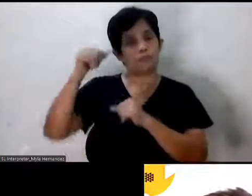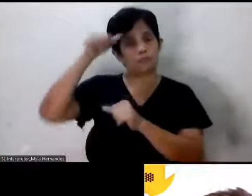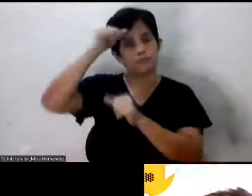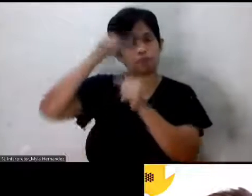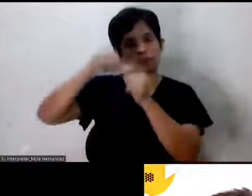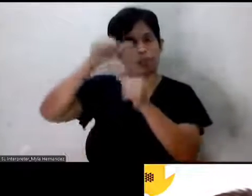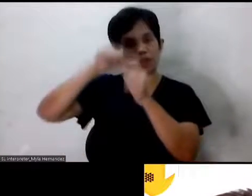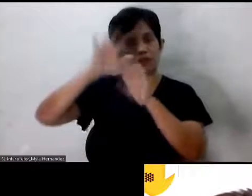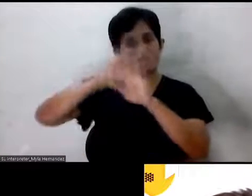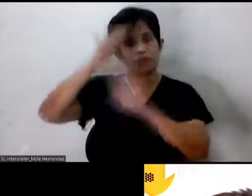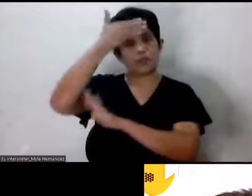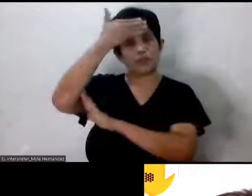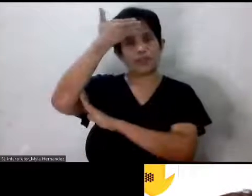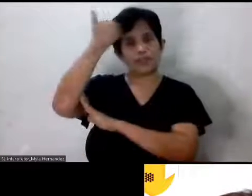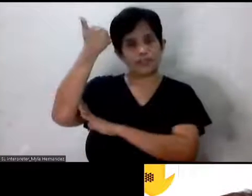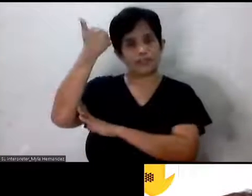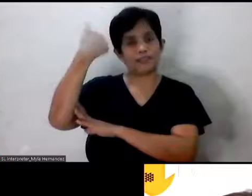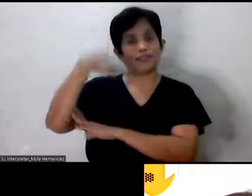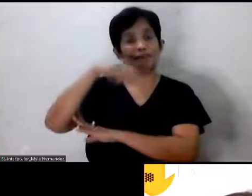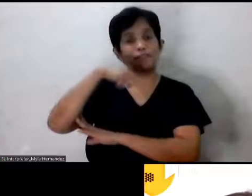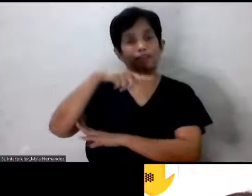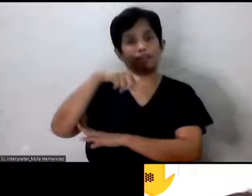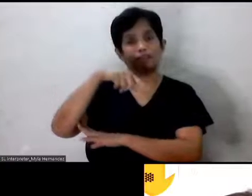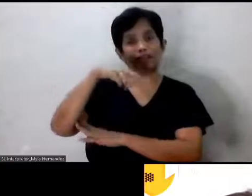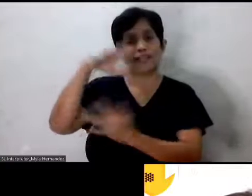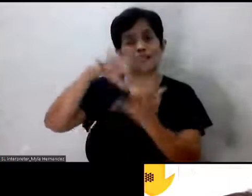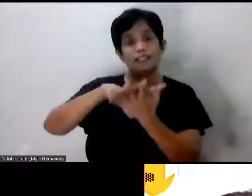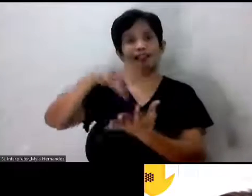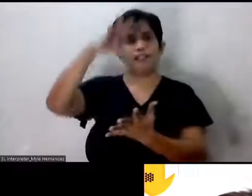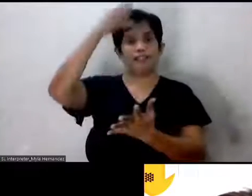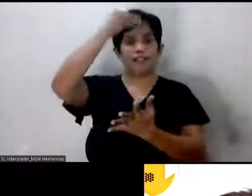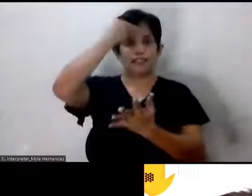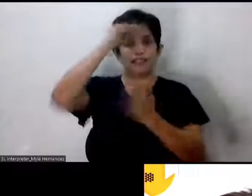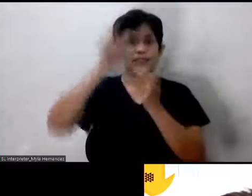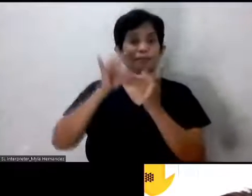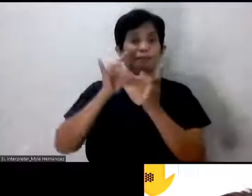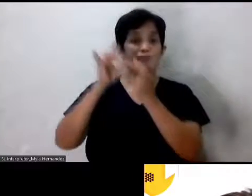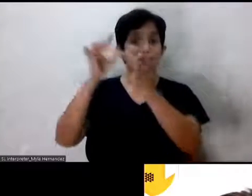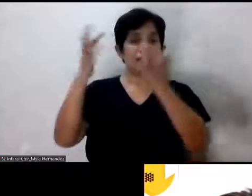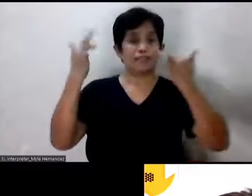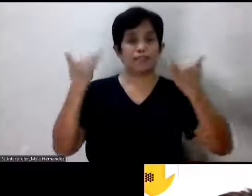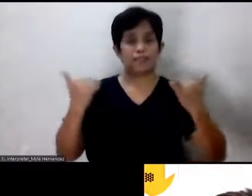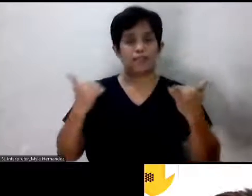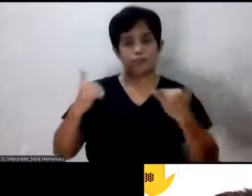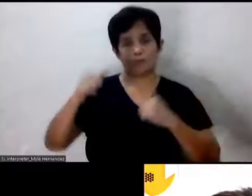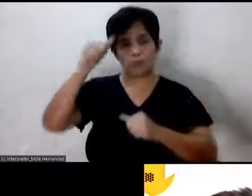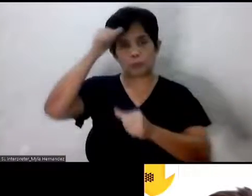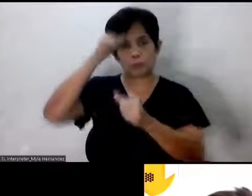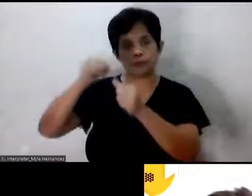huwag natin kakalimutan yung mga natutunan natin ha. Lalo na po kung ang inaalala natin ay yung mga